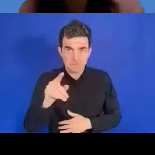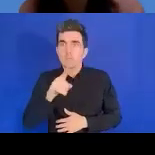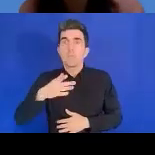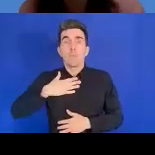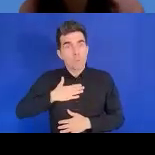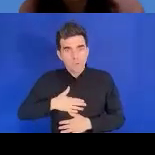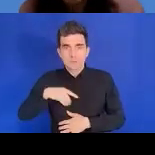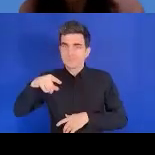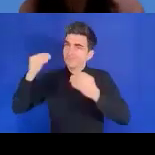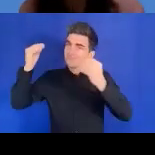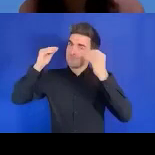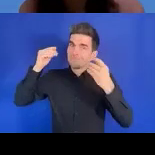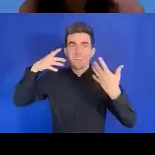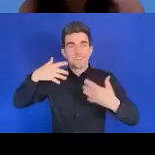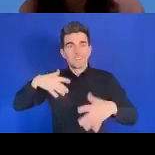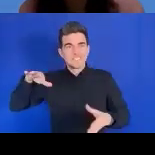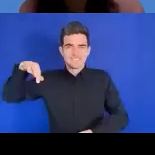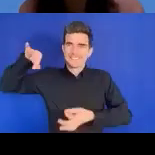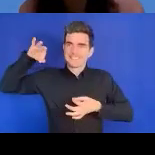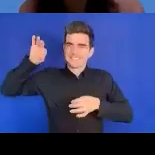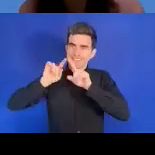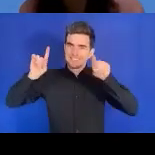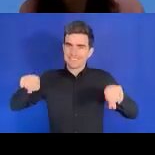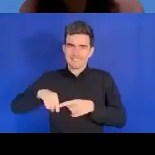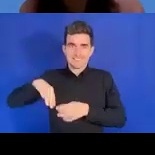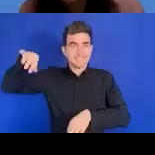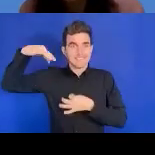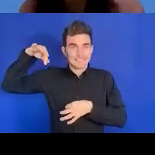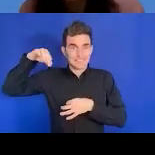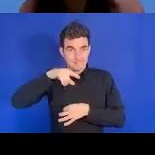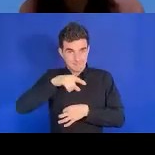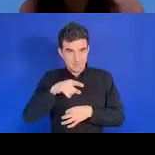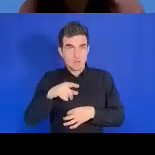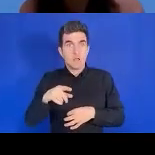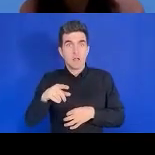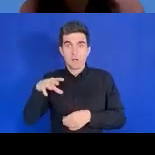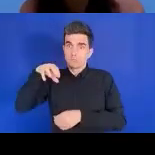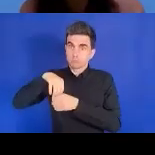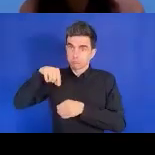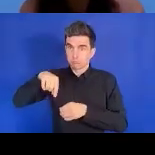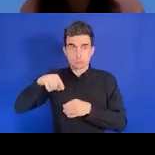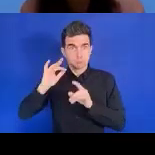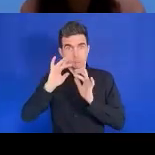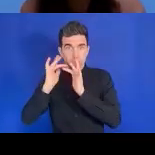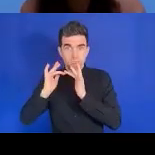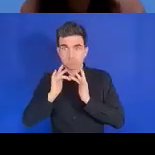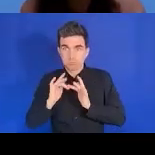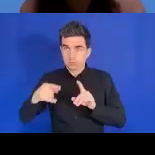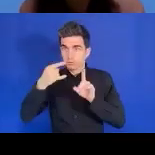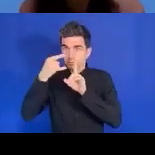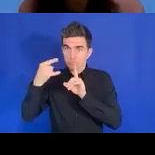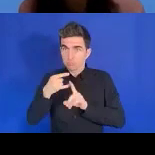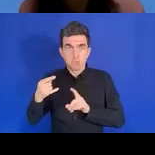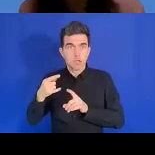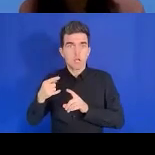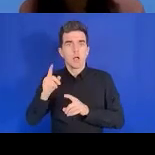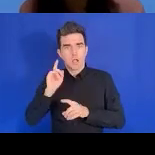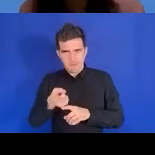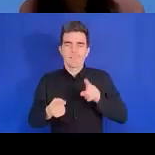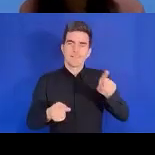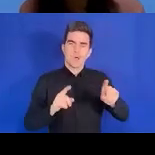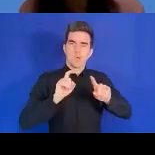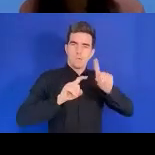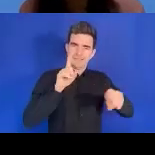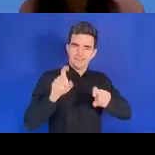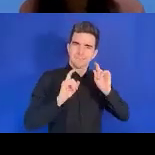seulement prendre part à cette formation en ligne, il faudrait également remplir un quiz. C'est un quiz de trois ou quatre